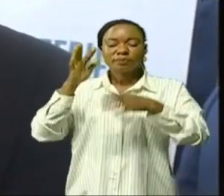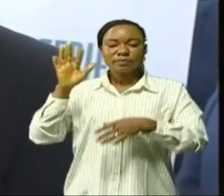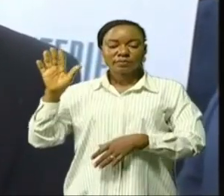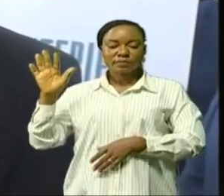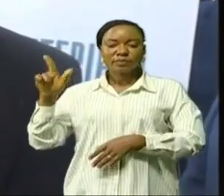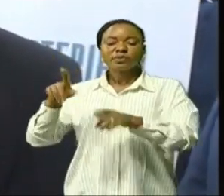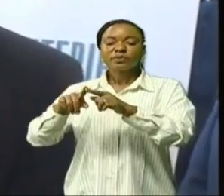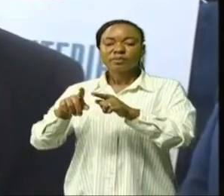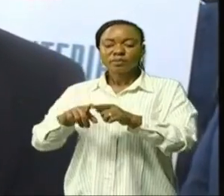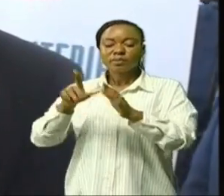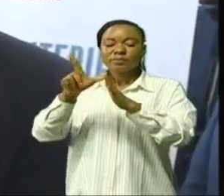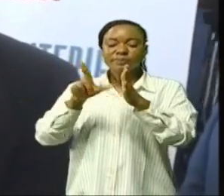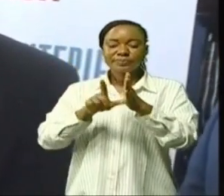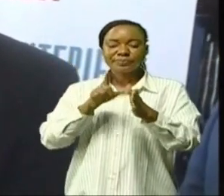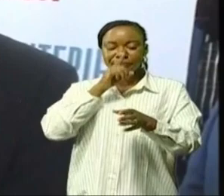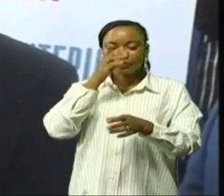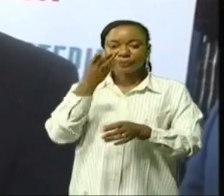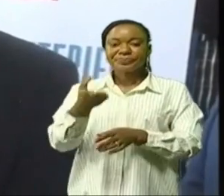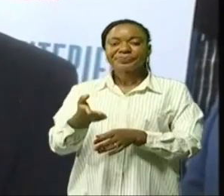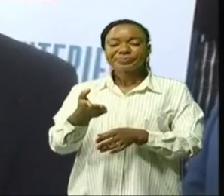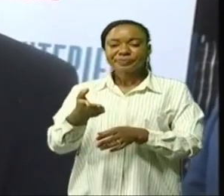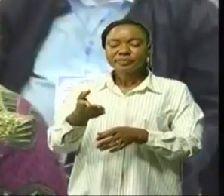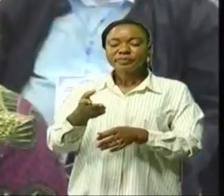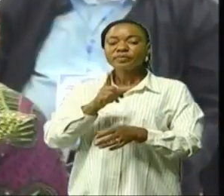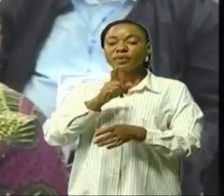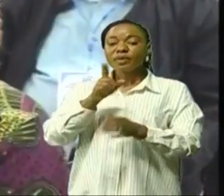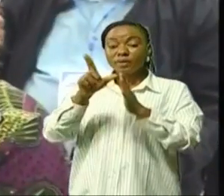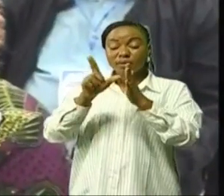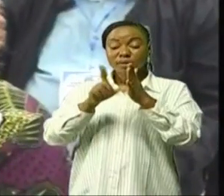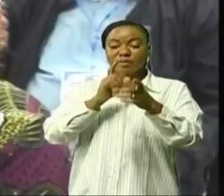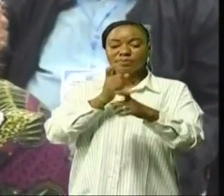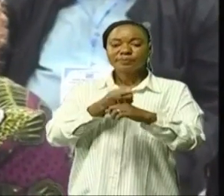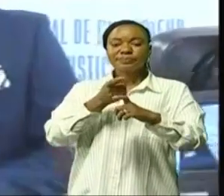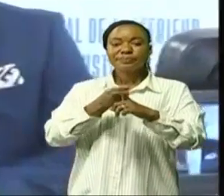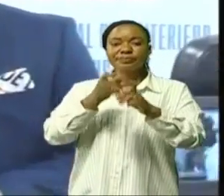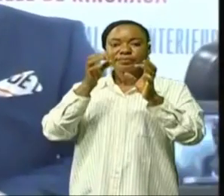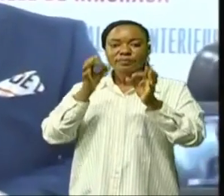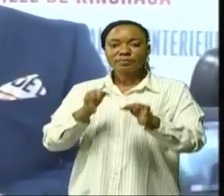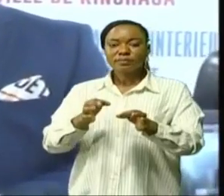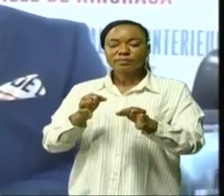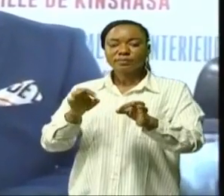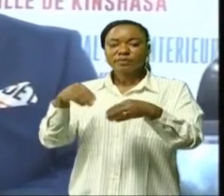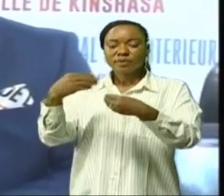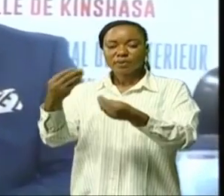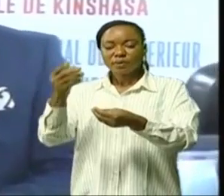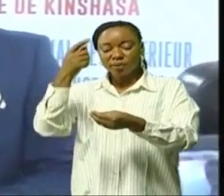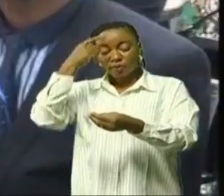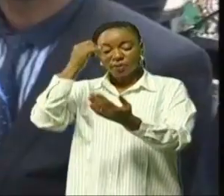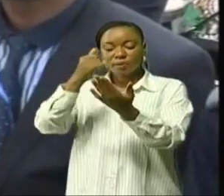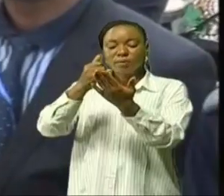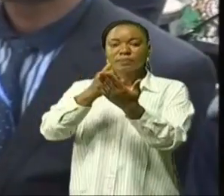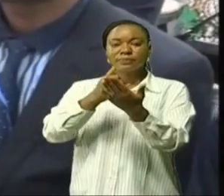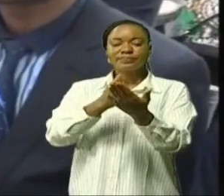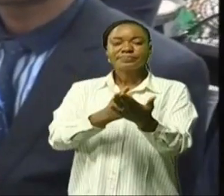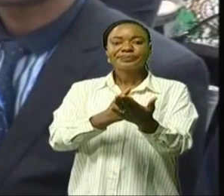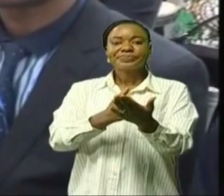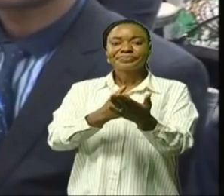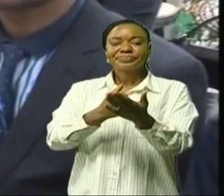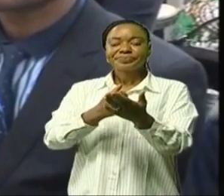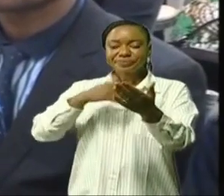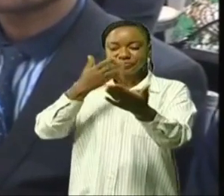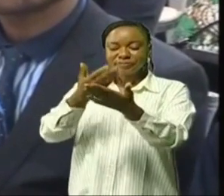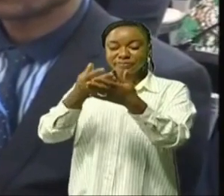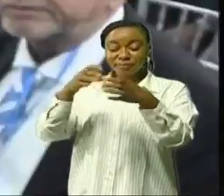la loi elle est là comme on dit la loi est dure mais c'est la loi mais il doit tout se soumettre à cela et ça nous permettra de les identifier arrivé en RDC